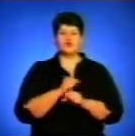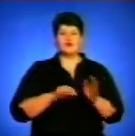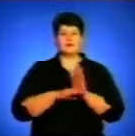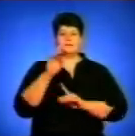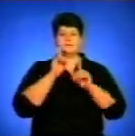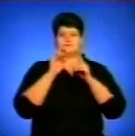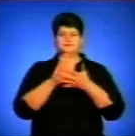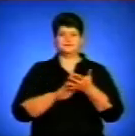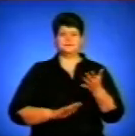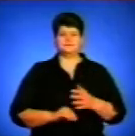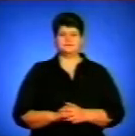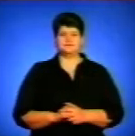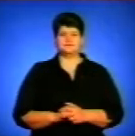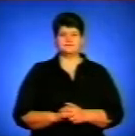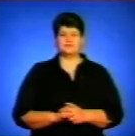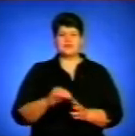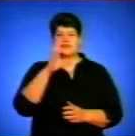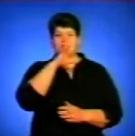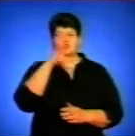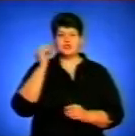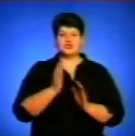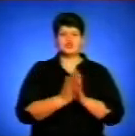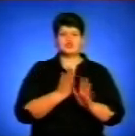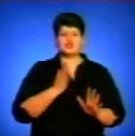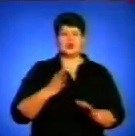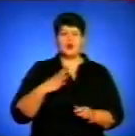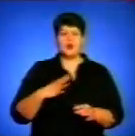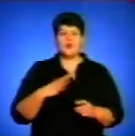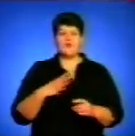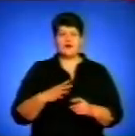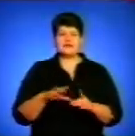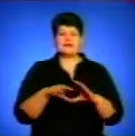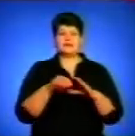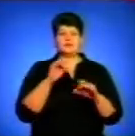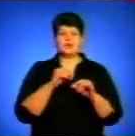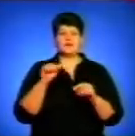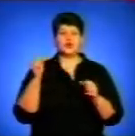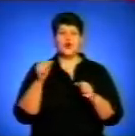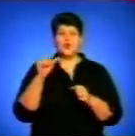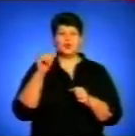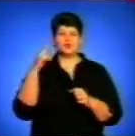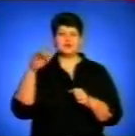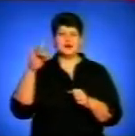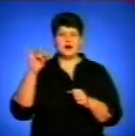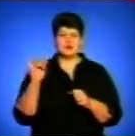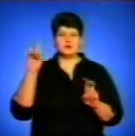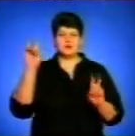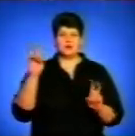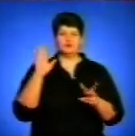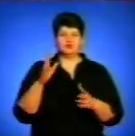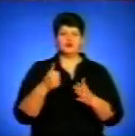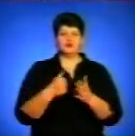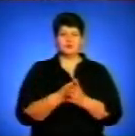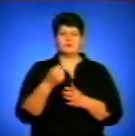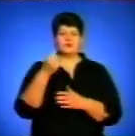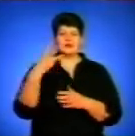сюжеті. Нічні чергування в приміщенні сесійної зали депутатів від «Удару» триватимуть до 19 лютого, тобто до